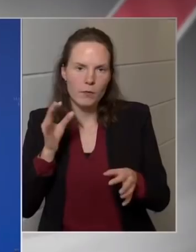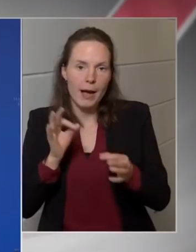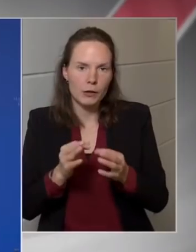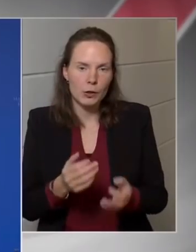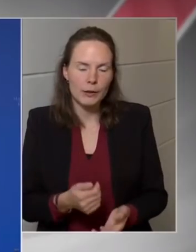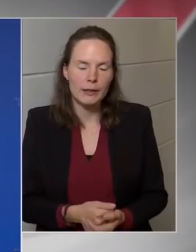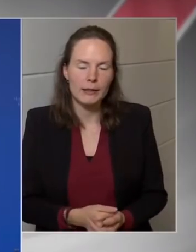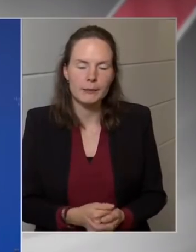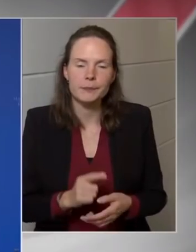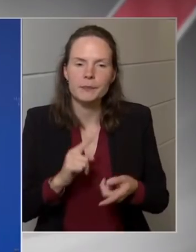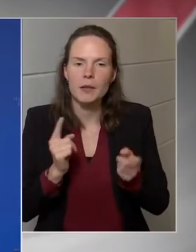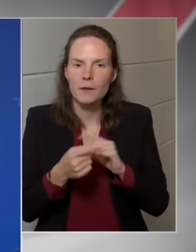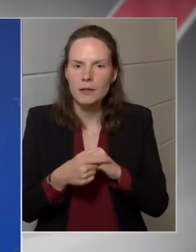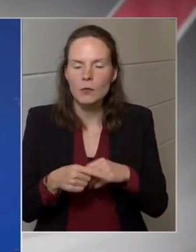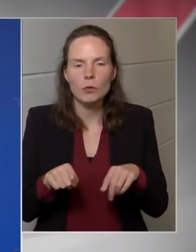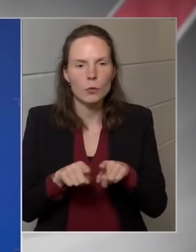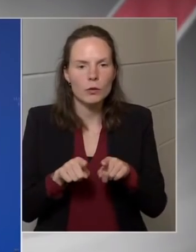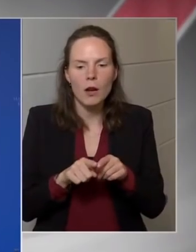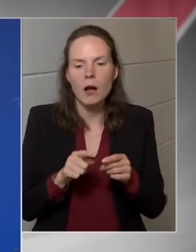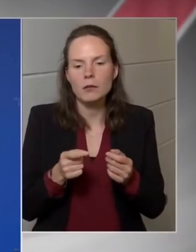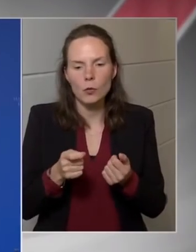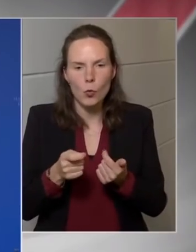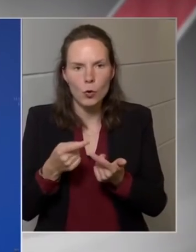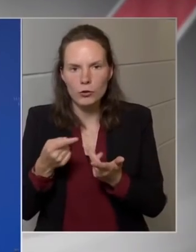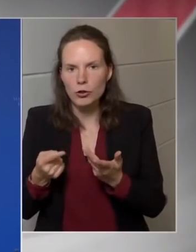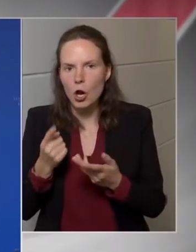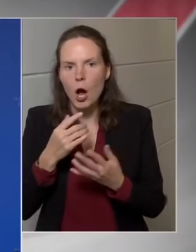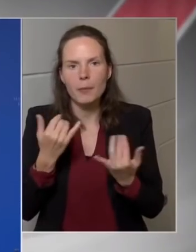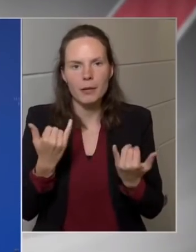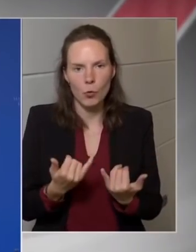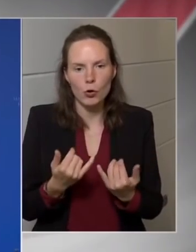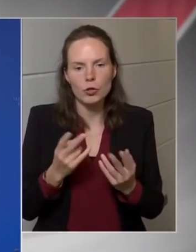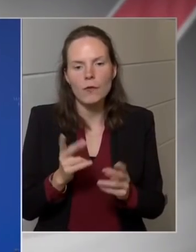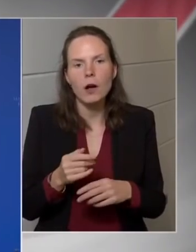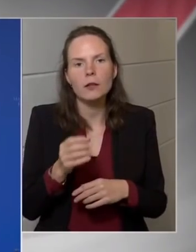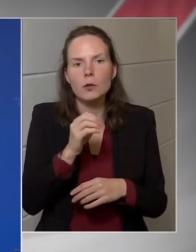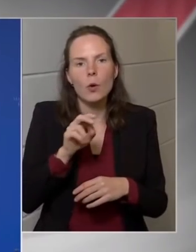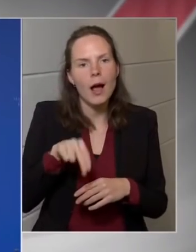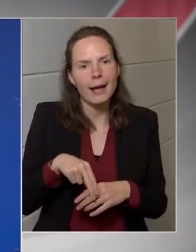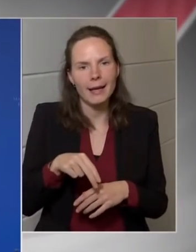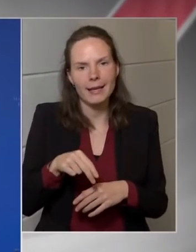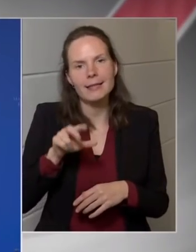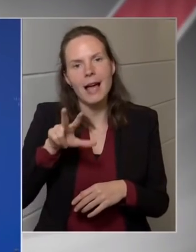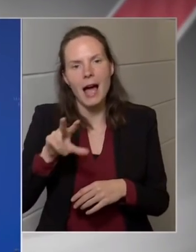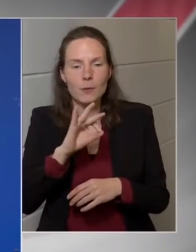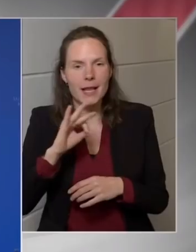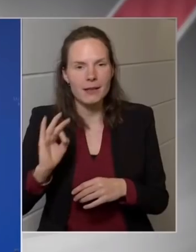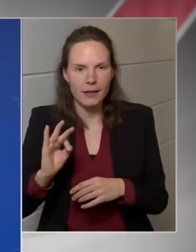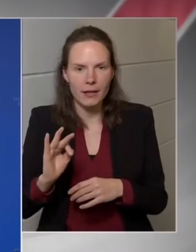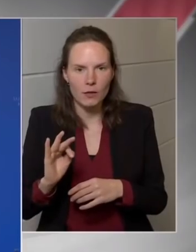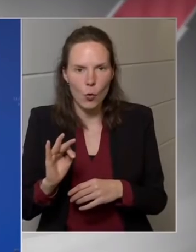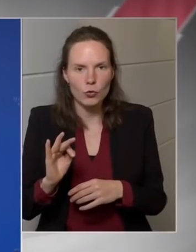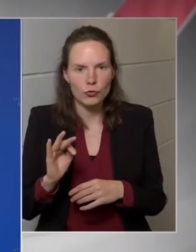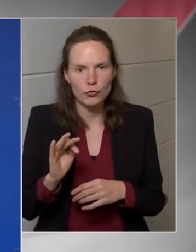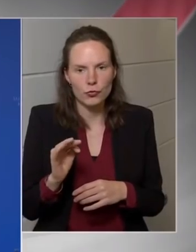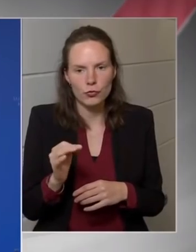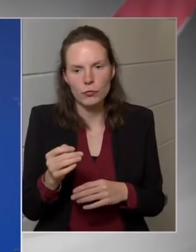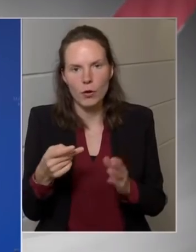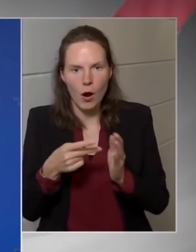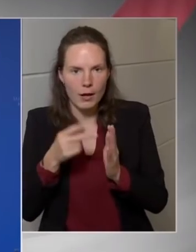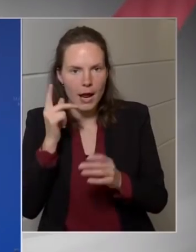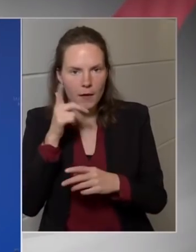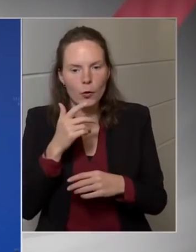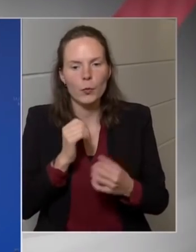Ugyanakkor ugyanazon kulcsokkal, ami most van, tehát ez a 0,3 százalékos kulcssal fog működni, a